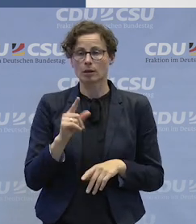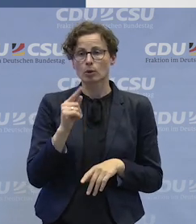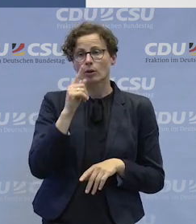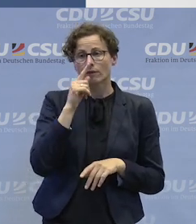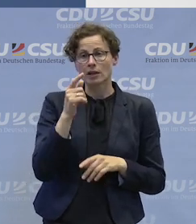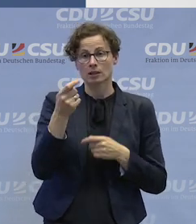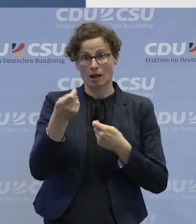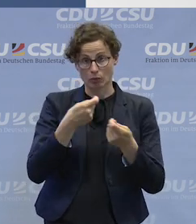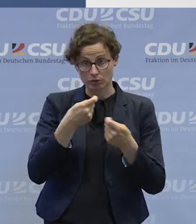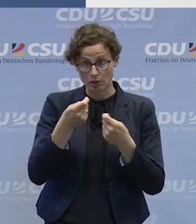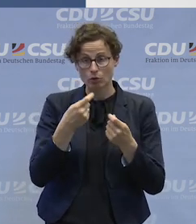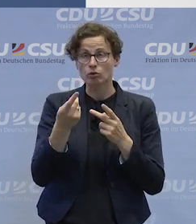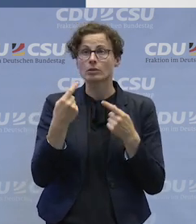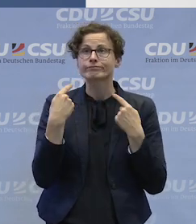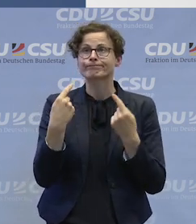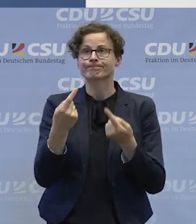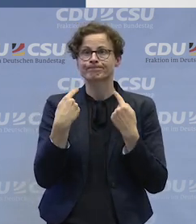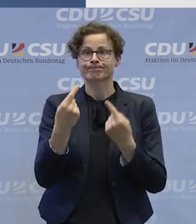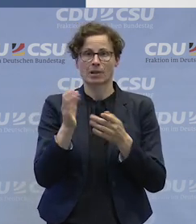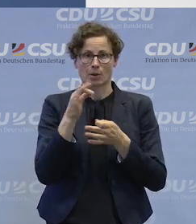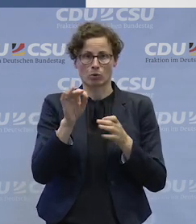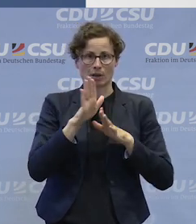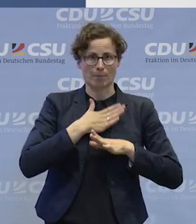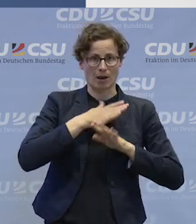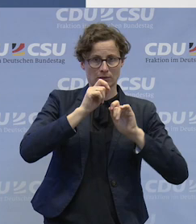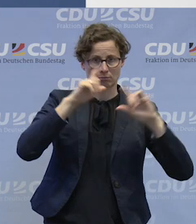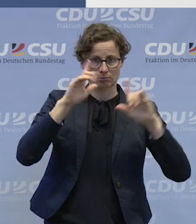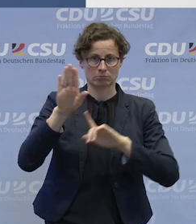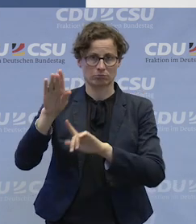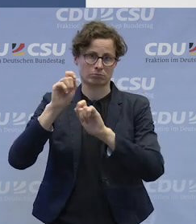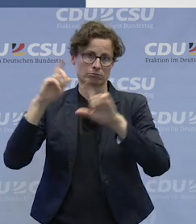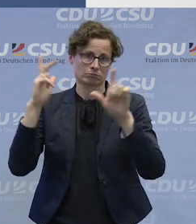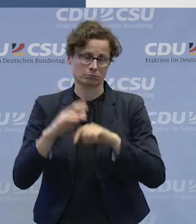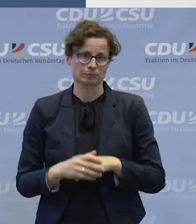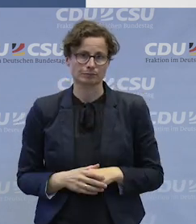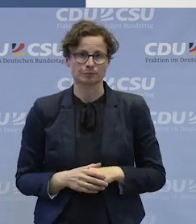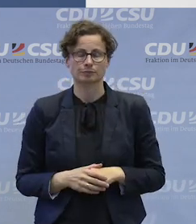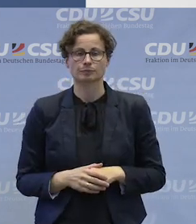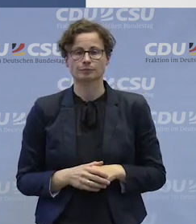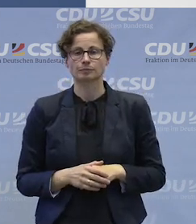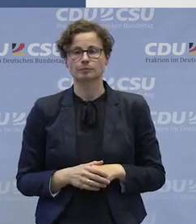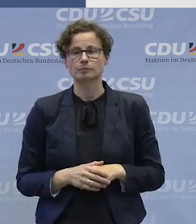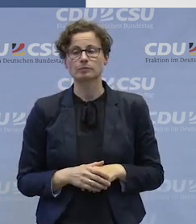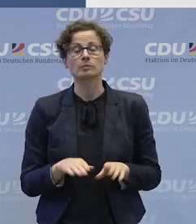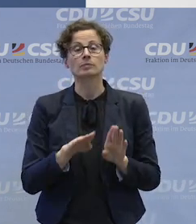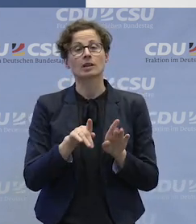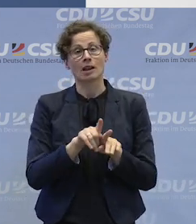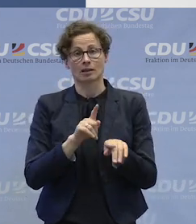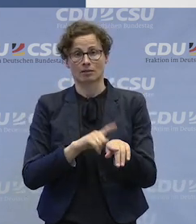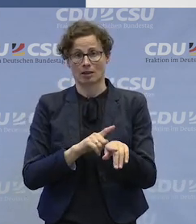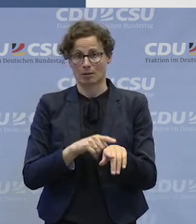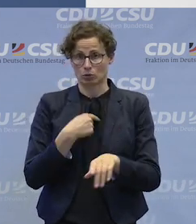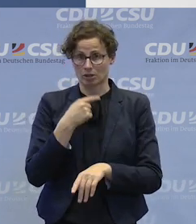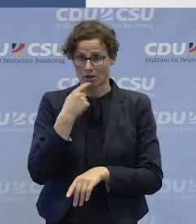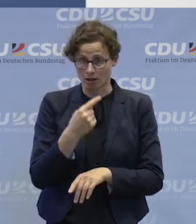darüber nicht Diskussionen führen müssen. Und gleichzeitig finde ich, dass die Mitwirkungsverordnung